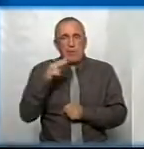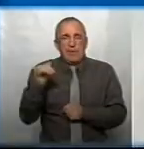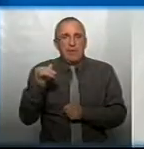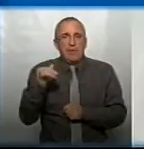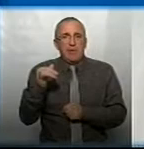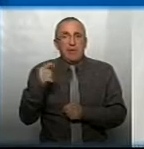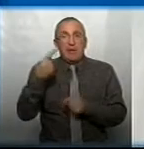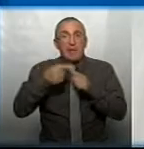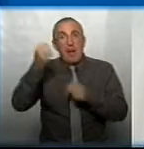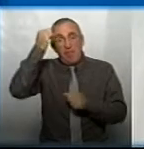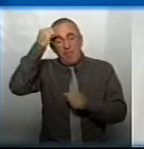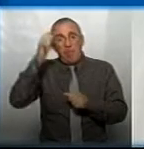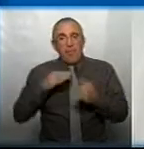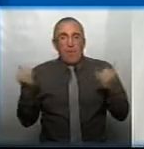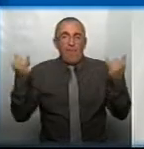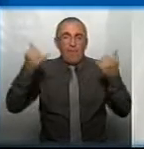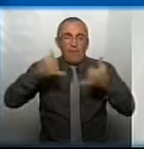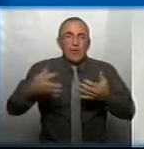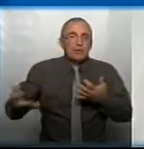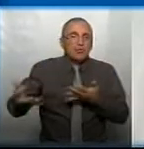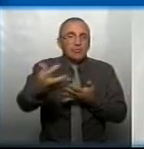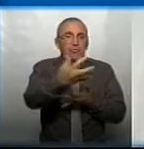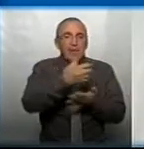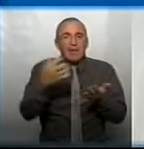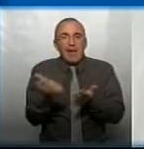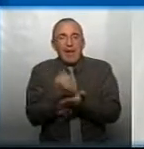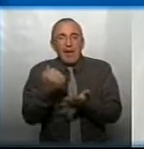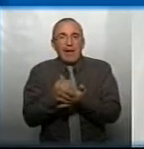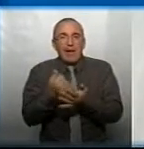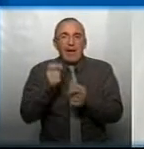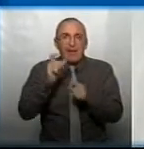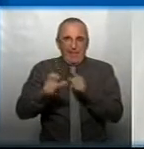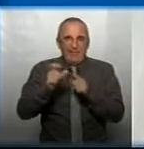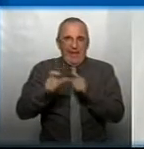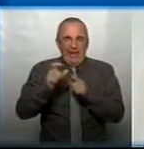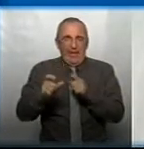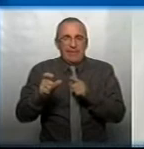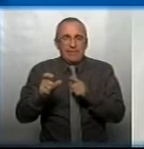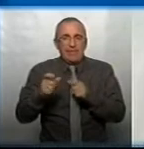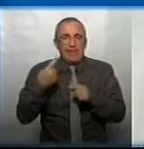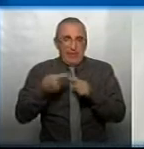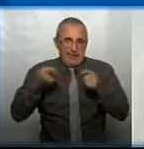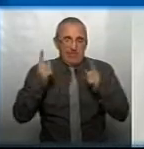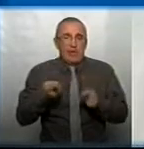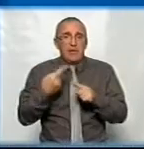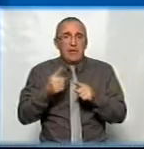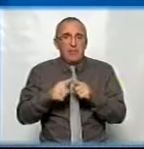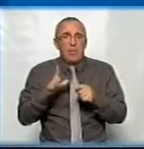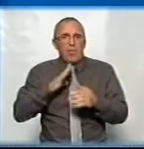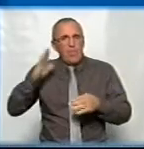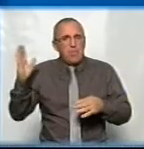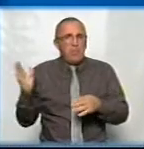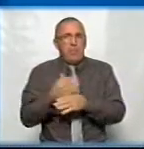Зачастую, навіть ці пам'ятники відливались із собранних, знайдених гільз. Тобто, дійсно, це було серійне